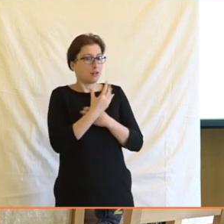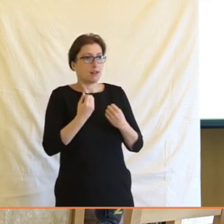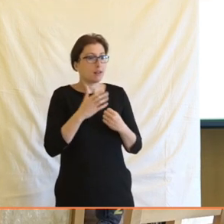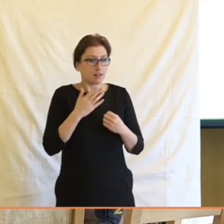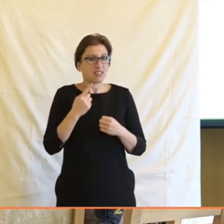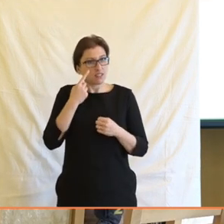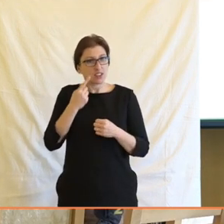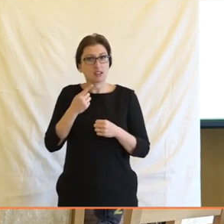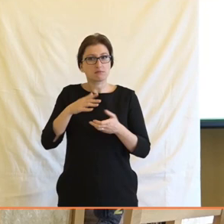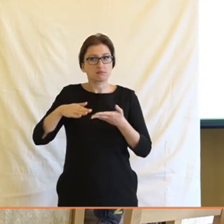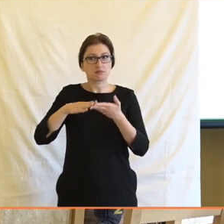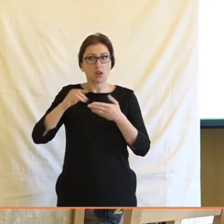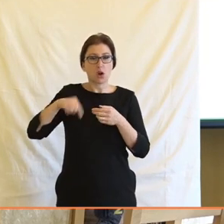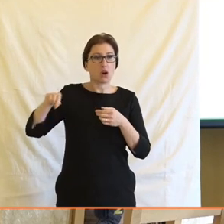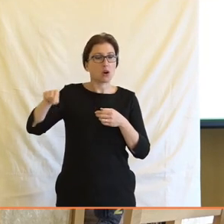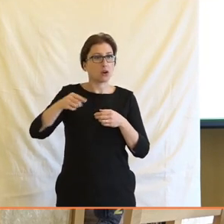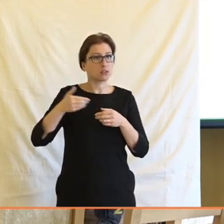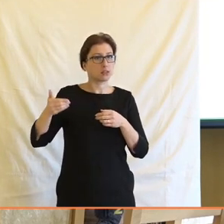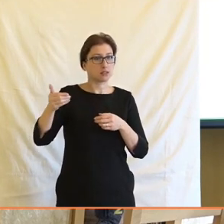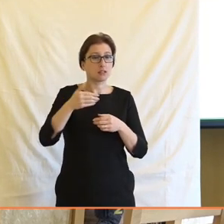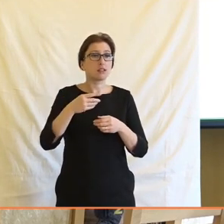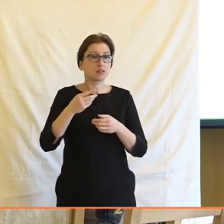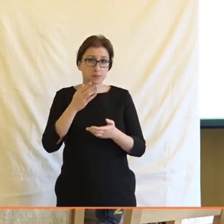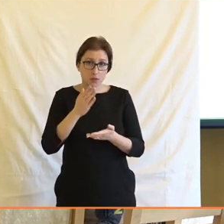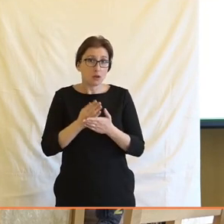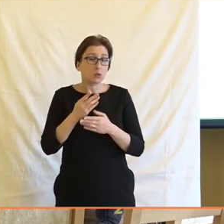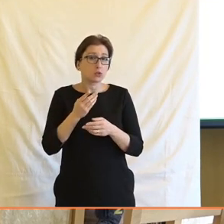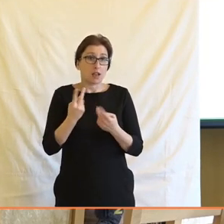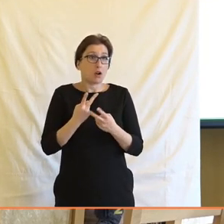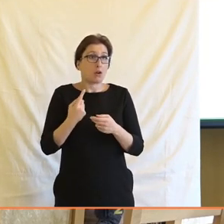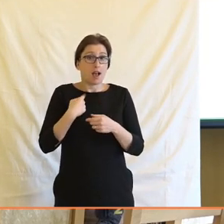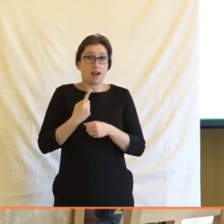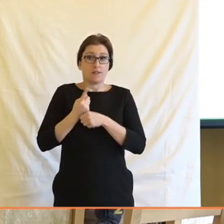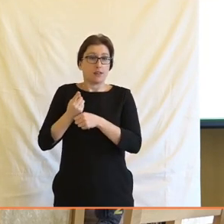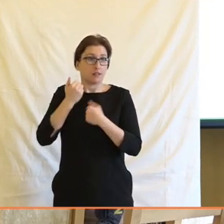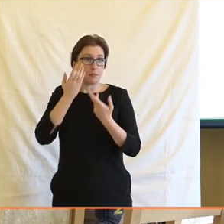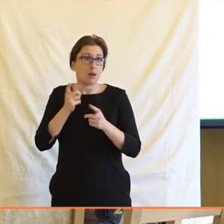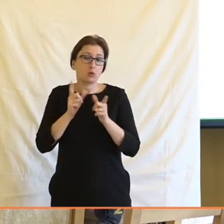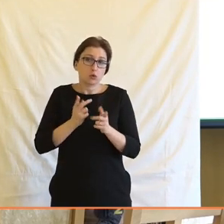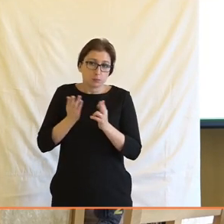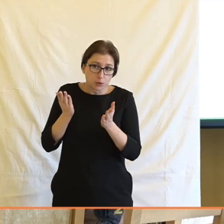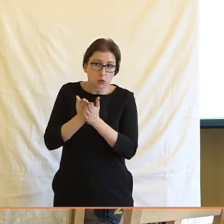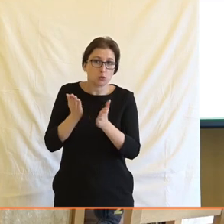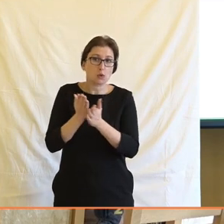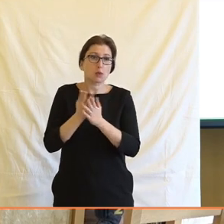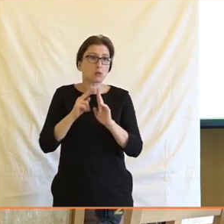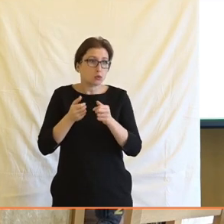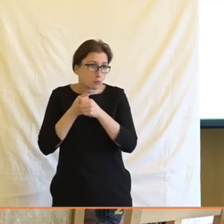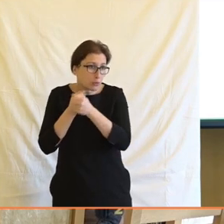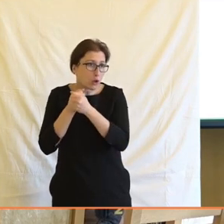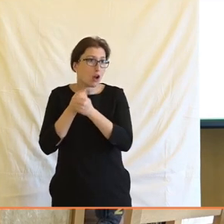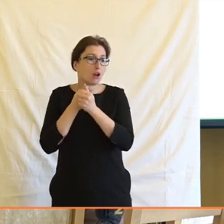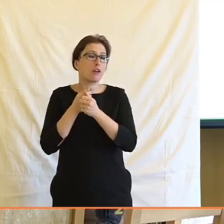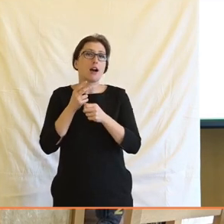ruce, ale naopak to, co je vyvoláváno tím vníškem, s čím toho moc nemůžu udělat, můžu se tomu přizpůsobovat, můžu s tím